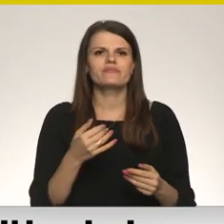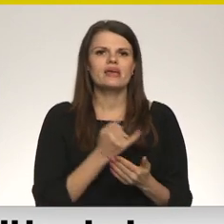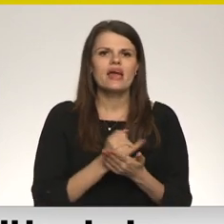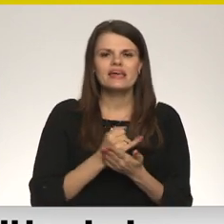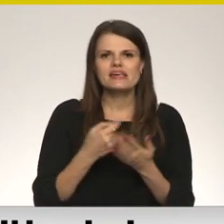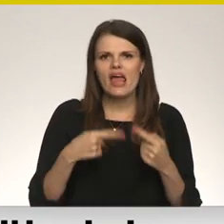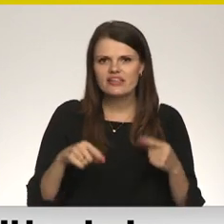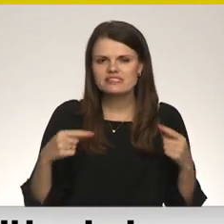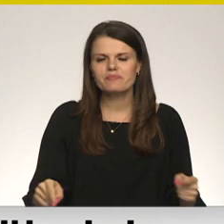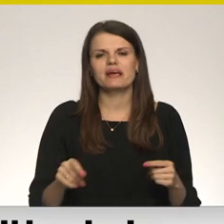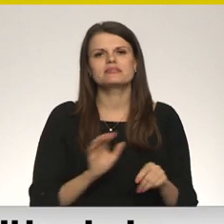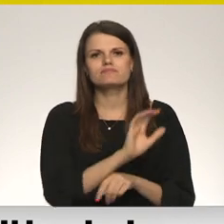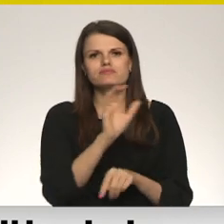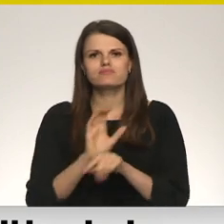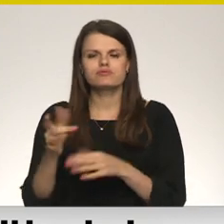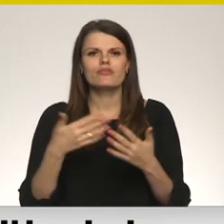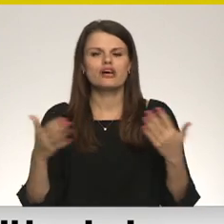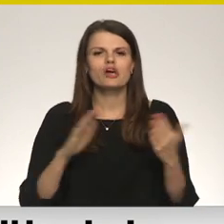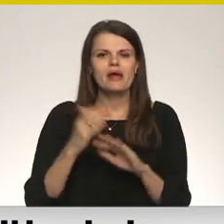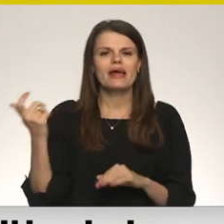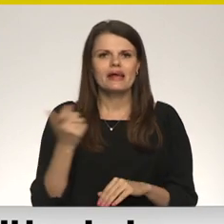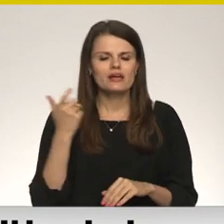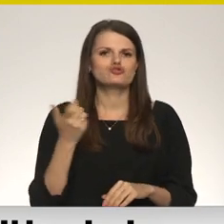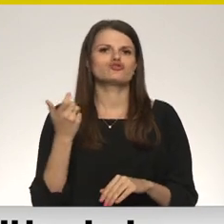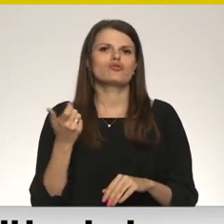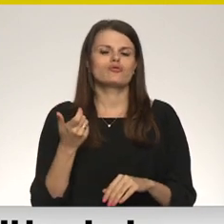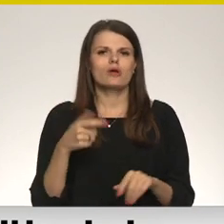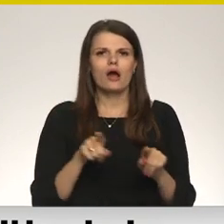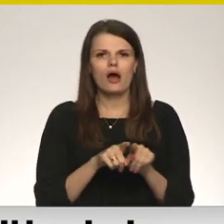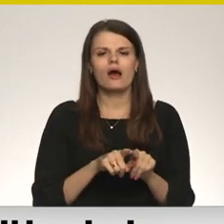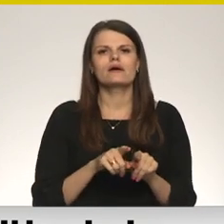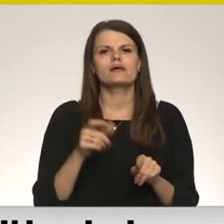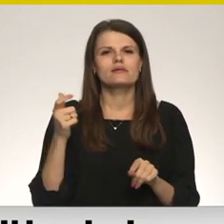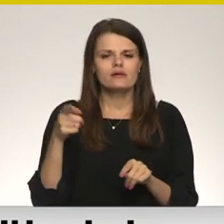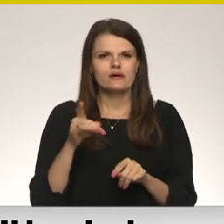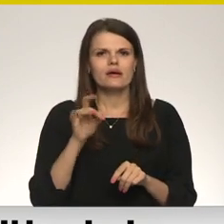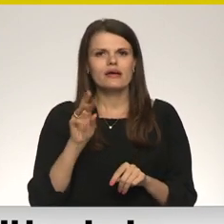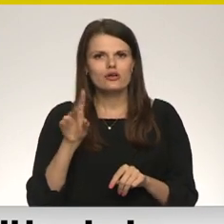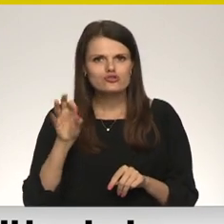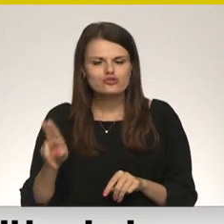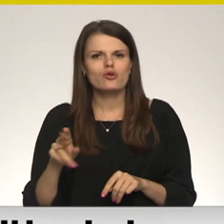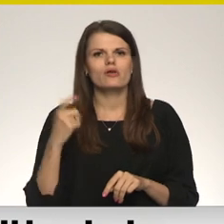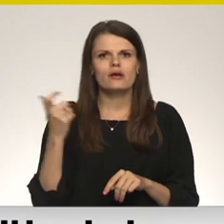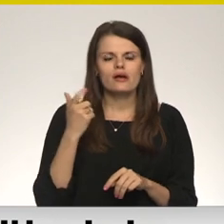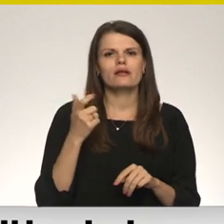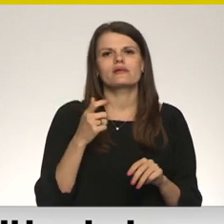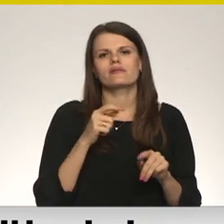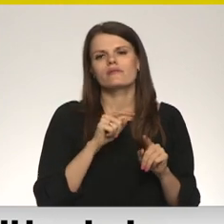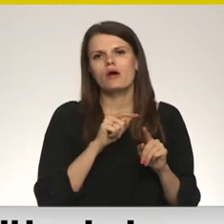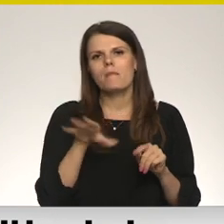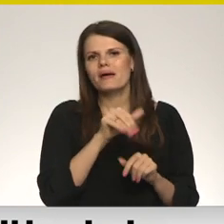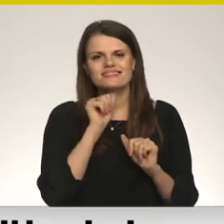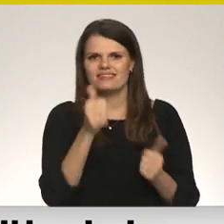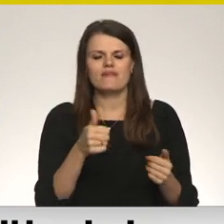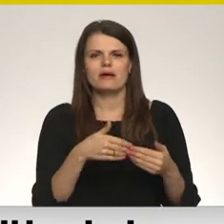dažādām pilsētām, piemēram, uz Hersonu, tagad uz Karhiju. Arī būs skaits, ka mēs to nevaram pievest